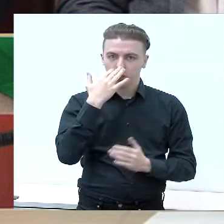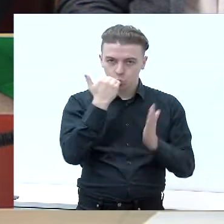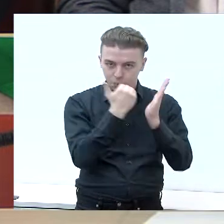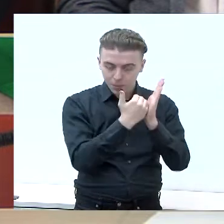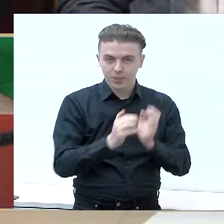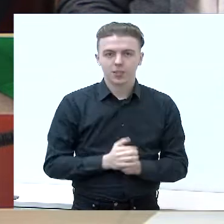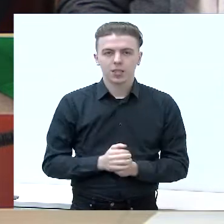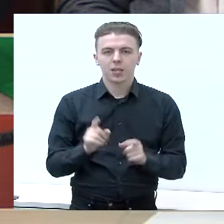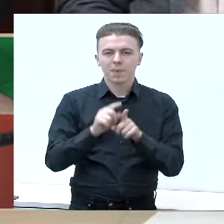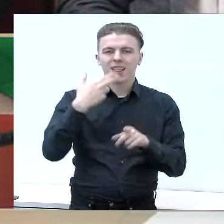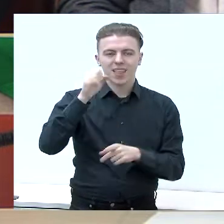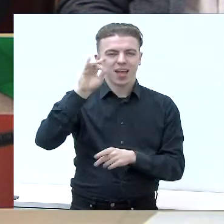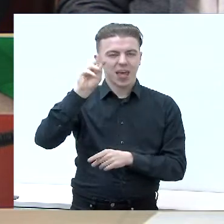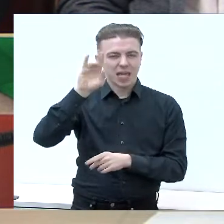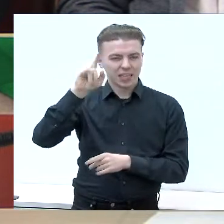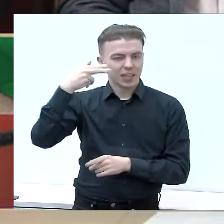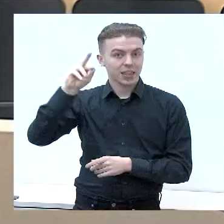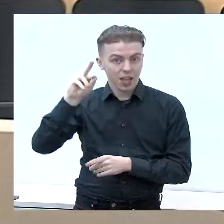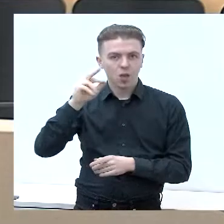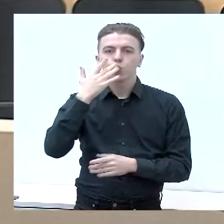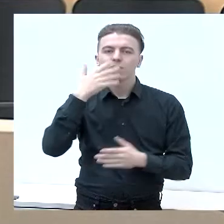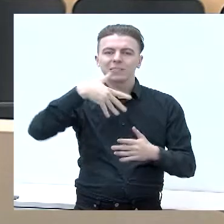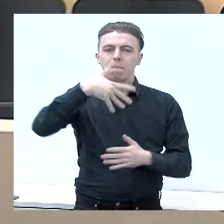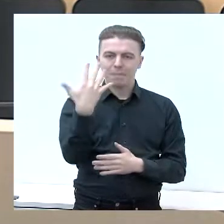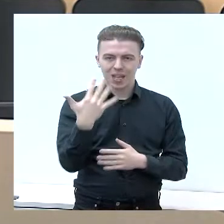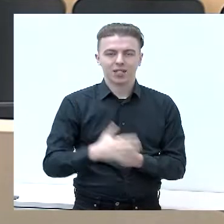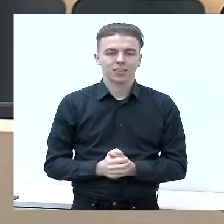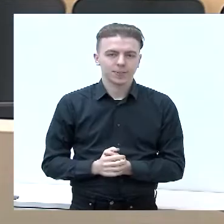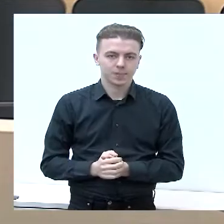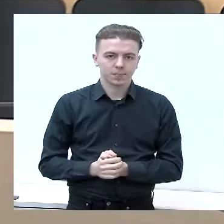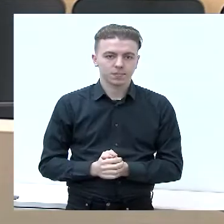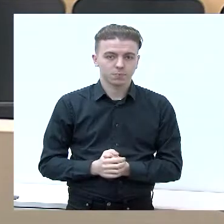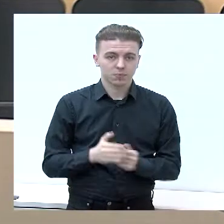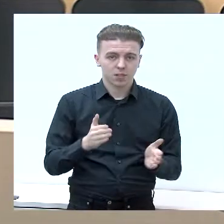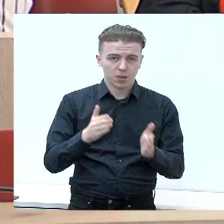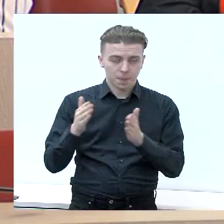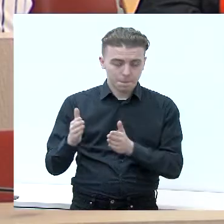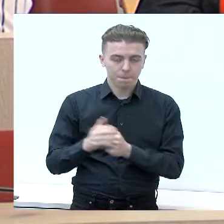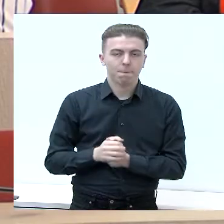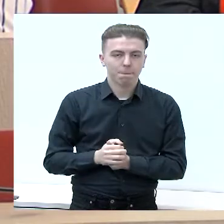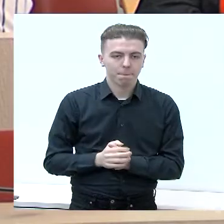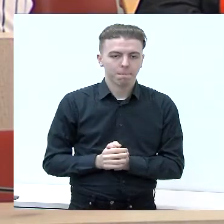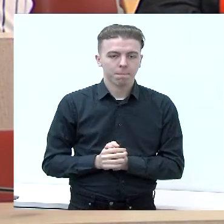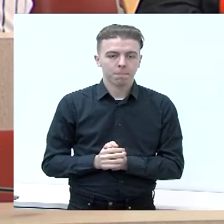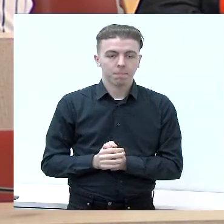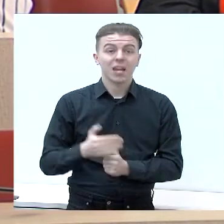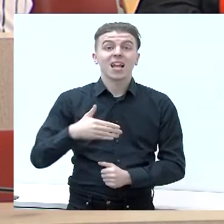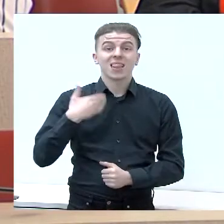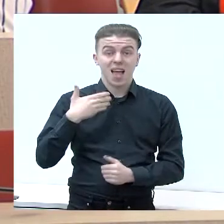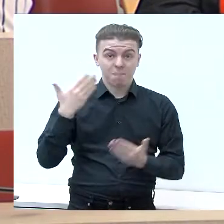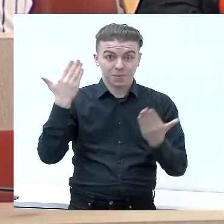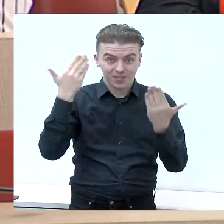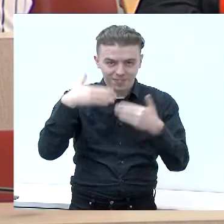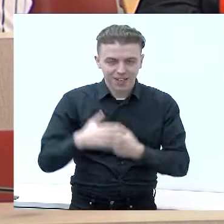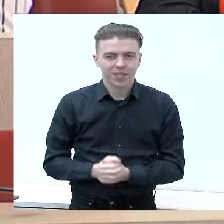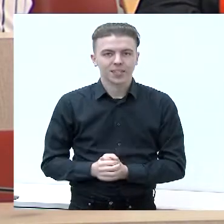Ir Diena Nagiritė, sąrašė numeris penktas. Dėkui. Raimėdos yras. Labas vakaras. Labas vakaras